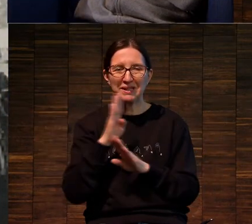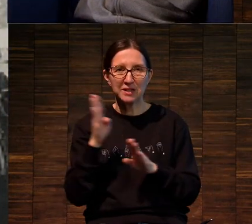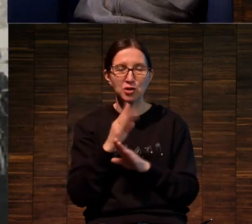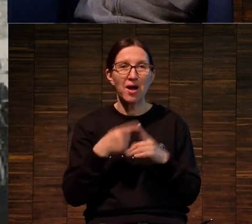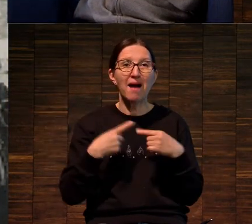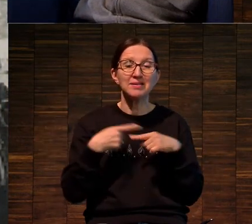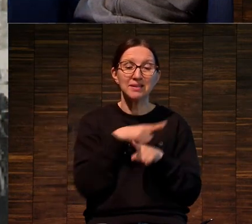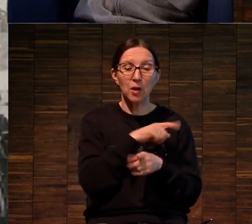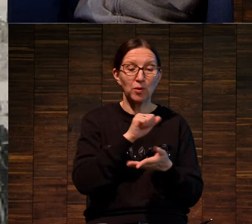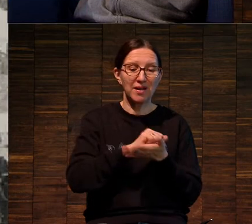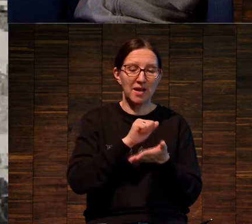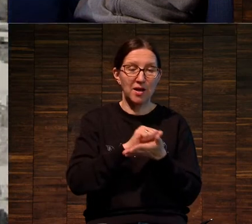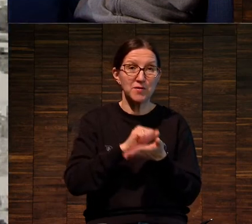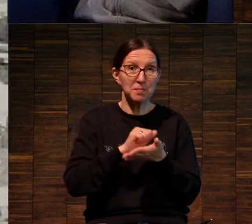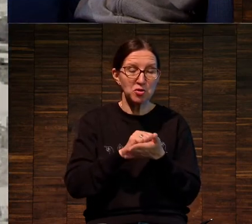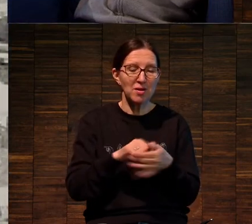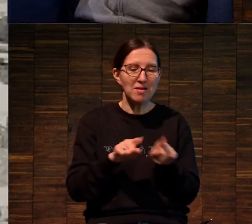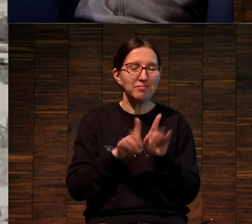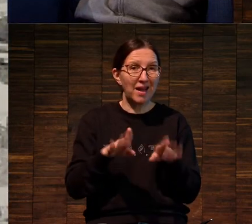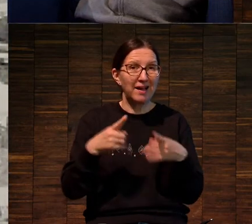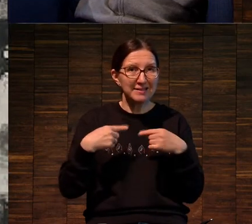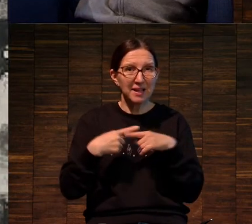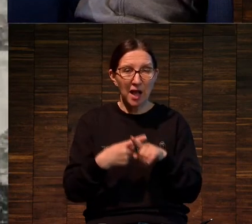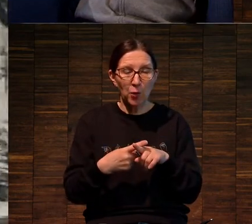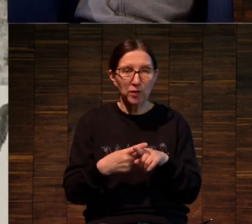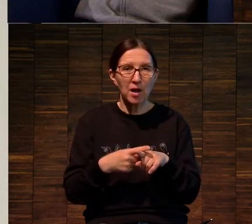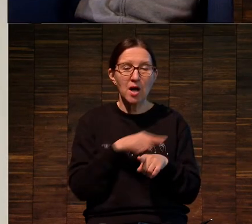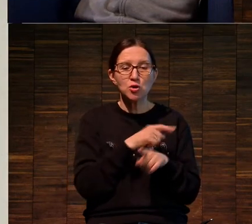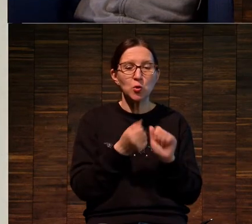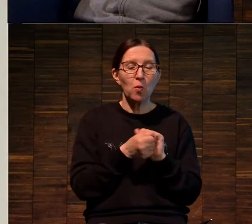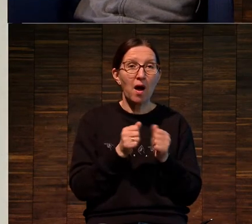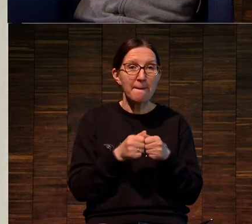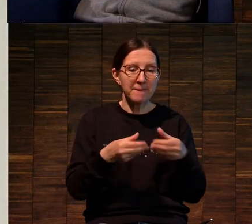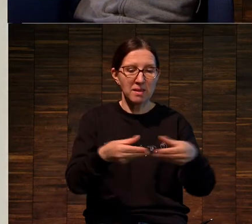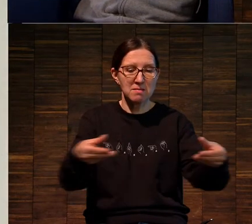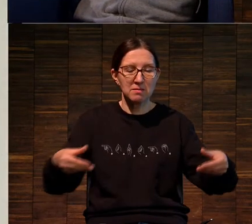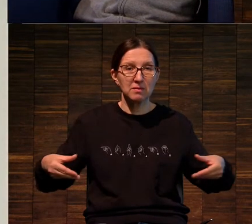технология литографской печати, она такова, что камень,